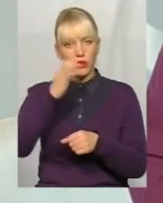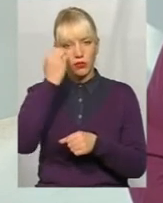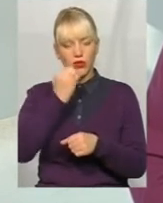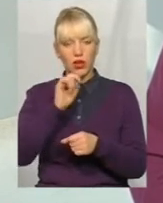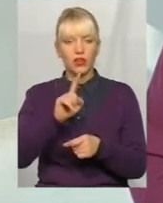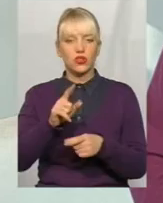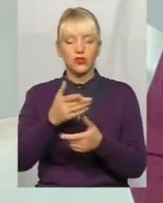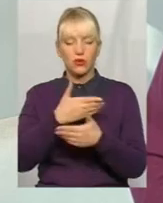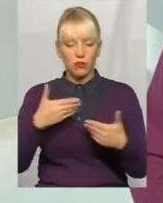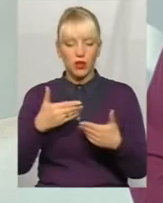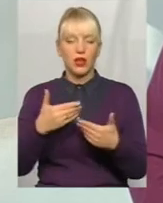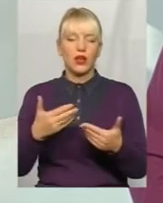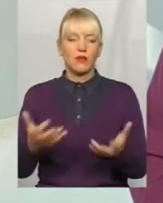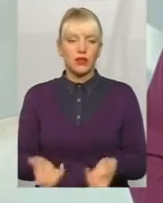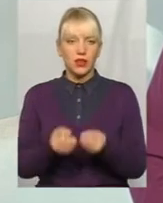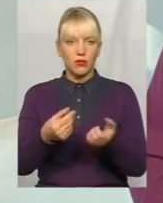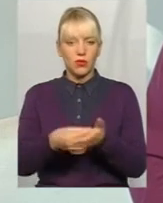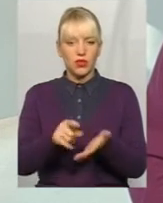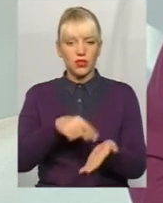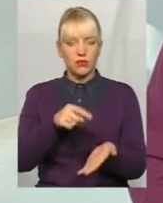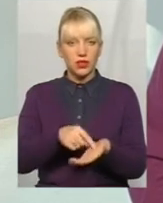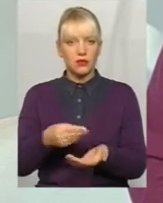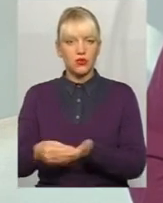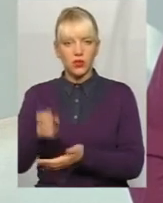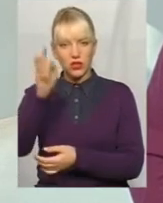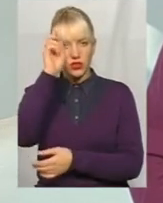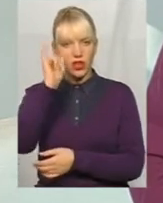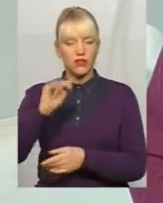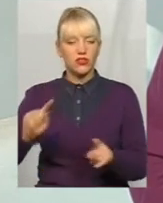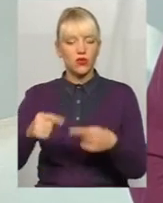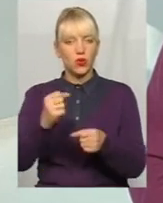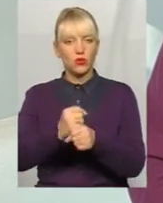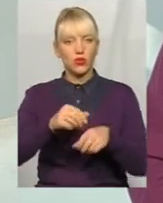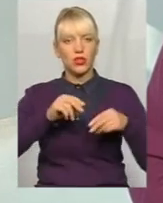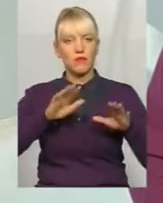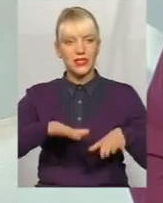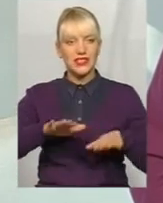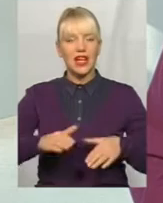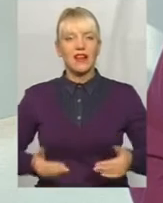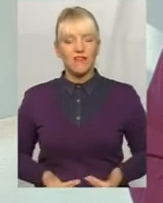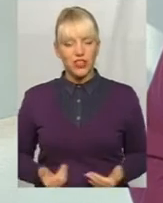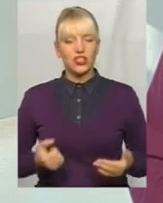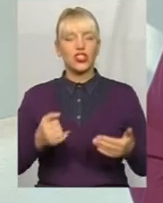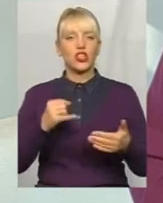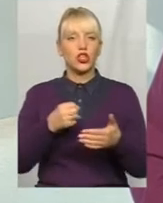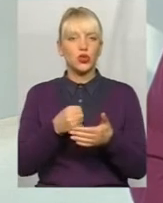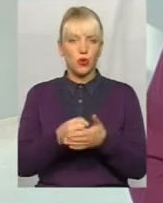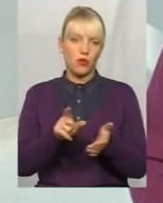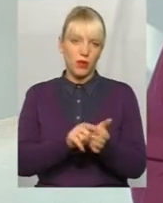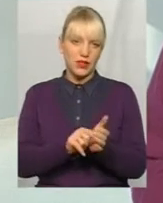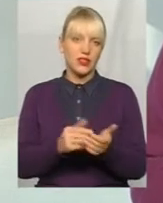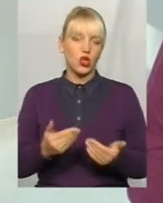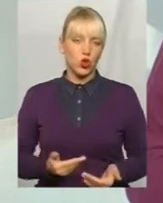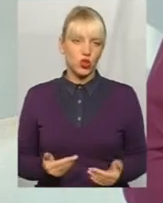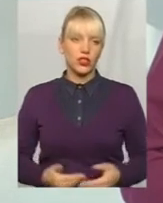що ми підтримали бюджети міст, бюджети держави, створили робочі місця, вижили, дожили до пенсії і туди мають розраховувати на підтримку від держави.